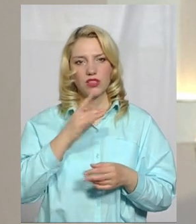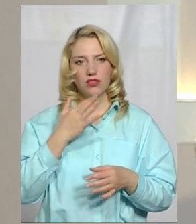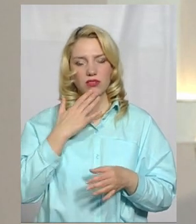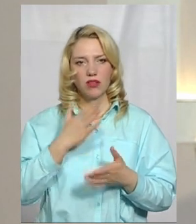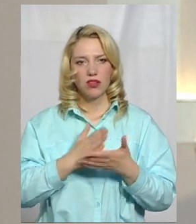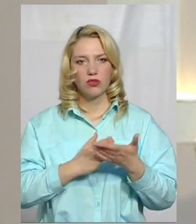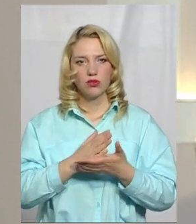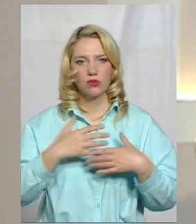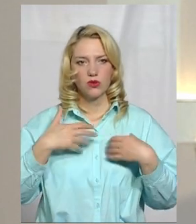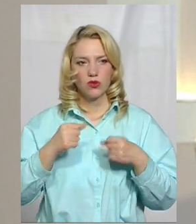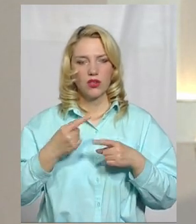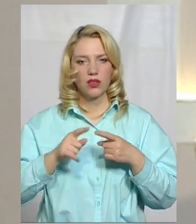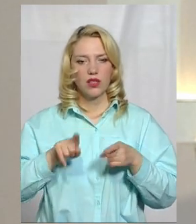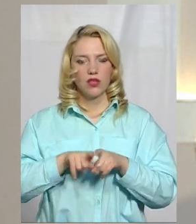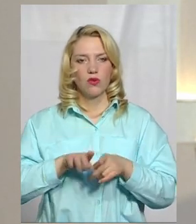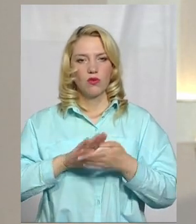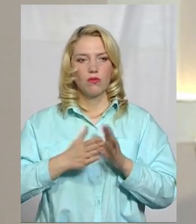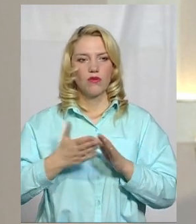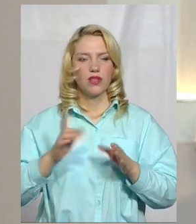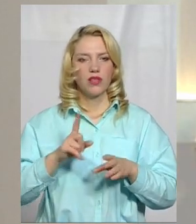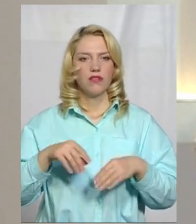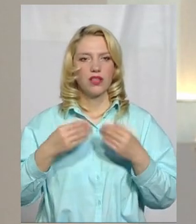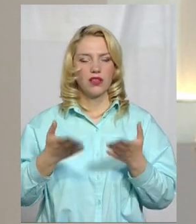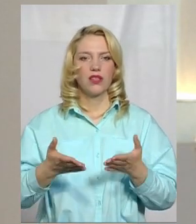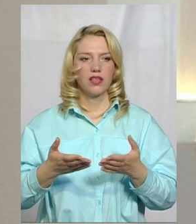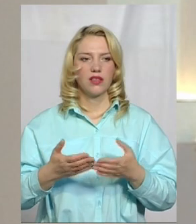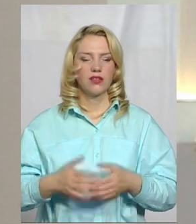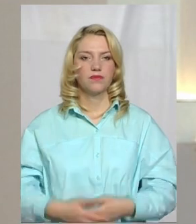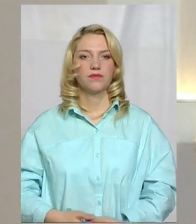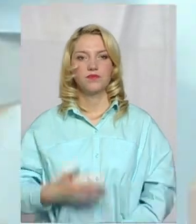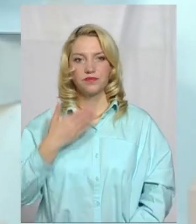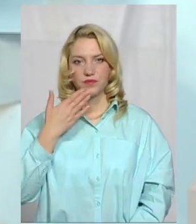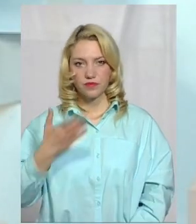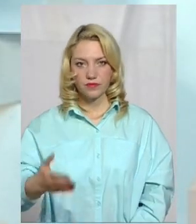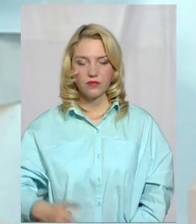здоров'я до тих умов, в яких ви надаєте медичні послуги?